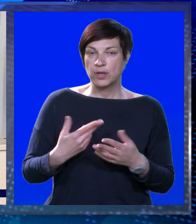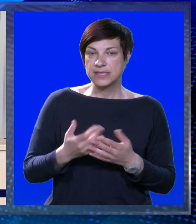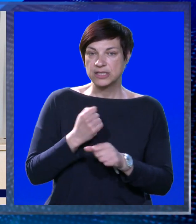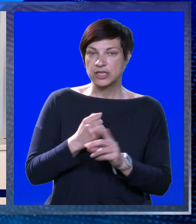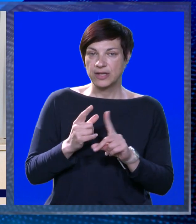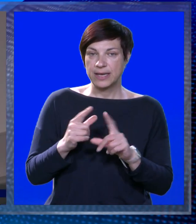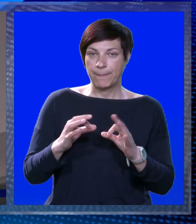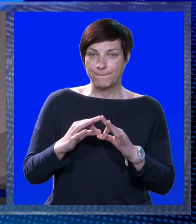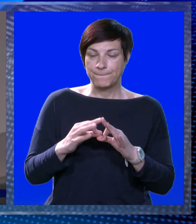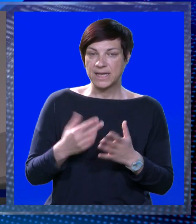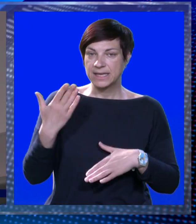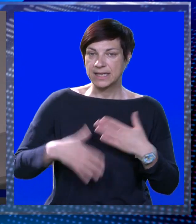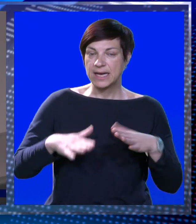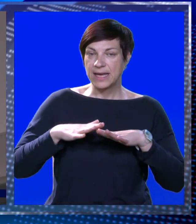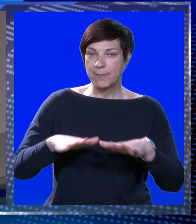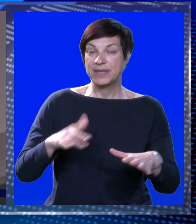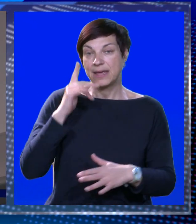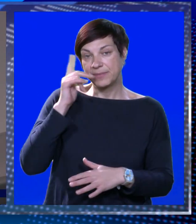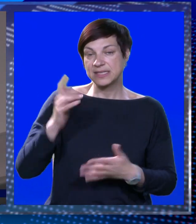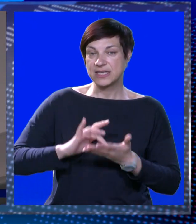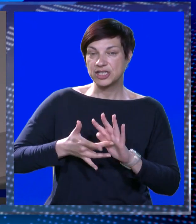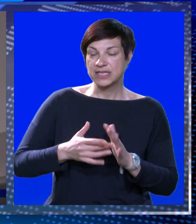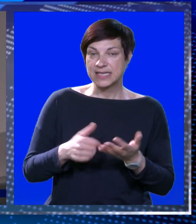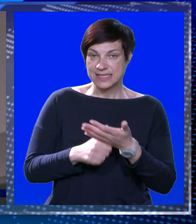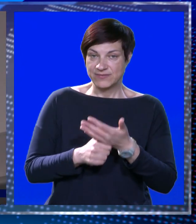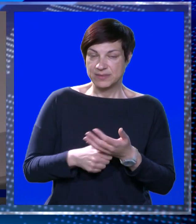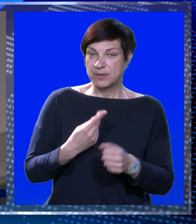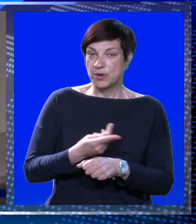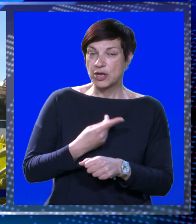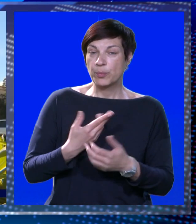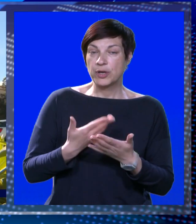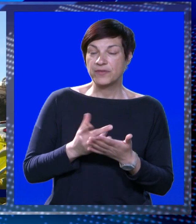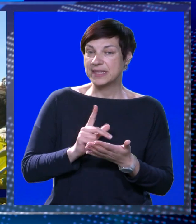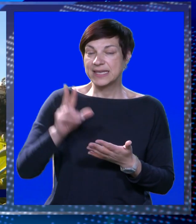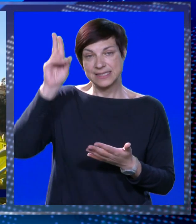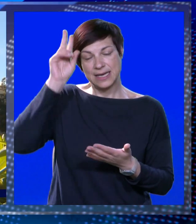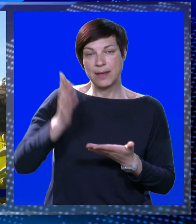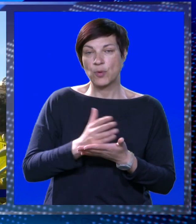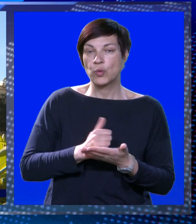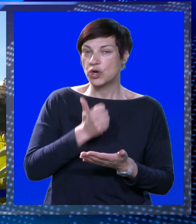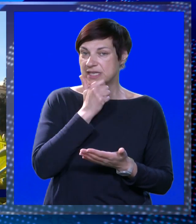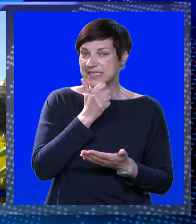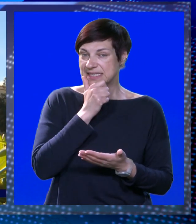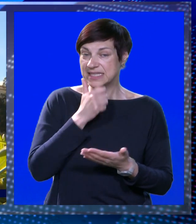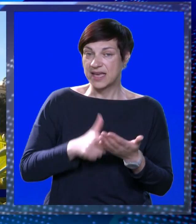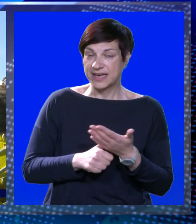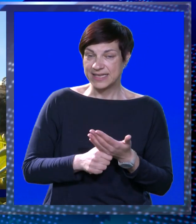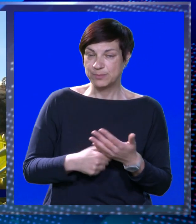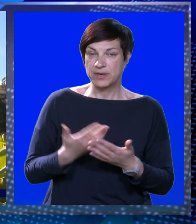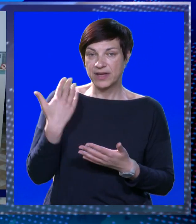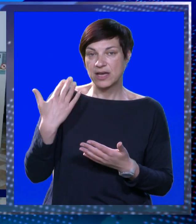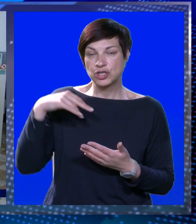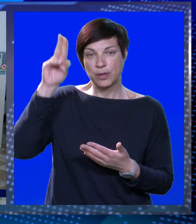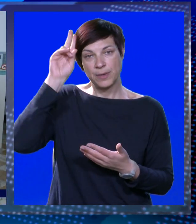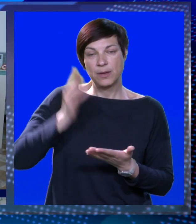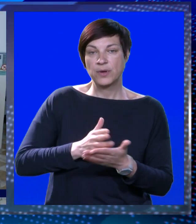bolesti kao što je grip. Kraj epidemije znači i da se sve isprave moraju obnoviti, to je da se više ne mogu koristiti one koje su istekle